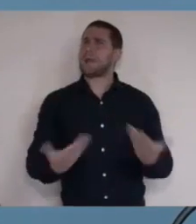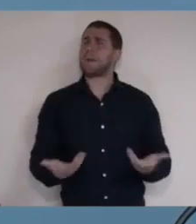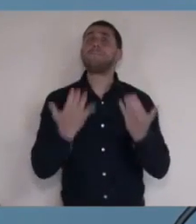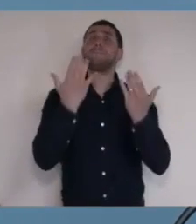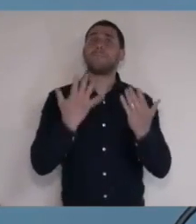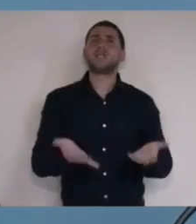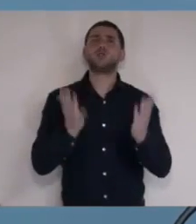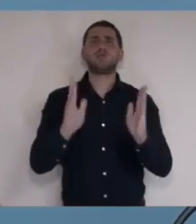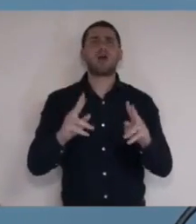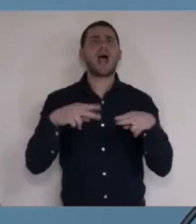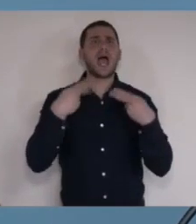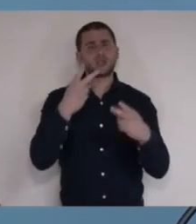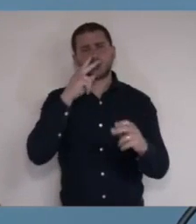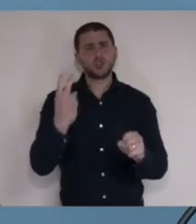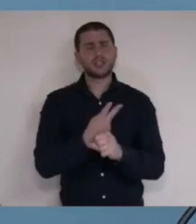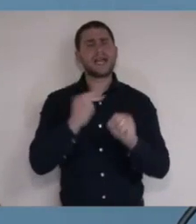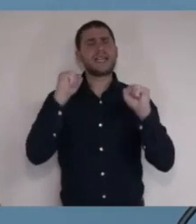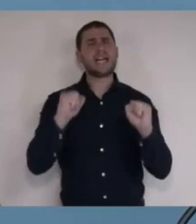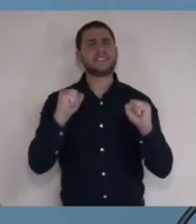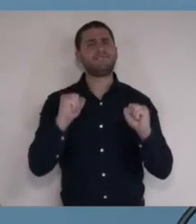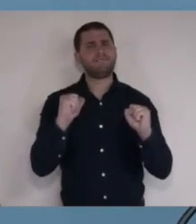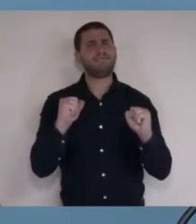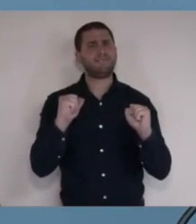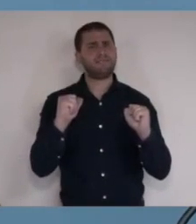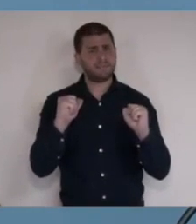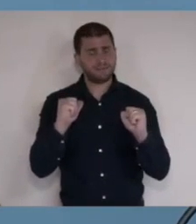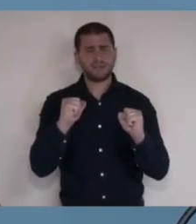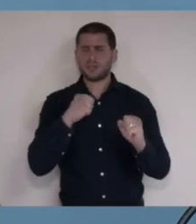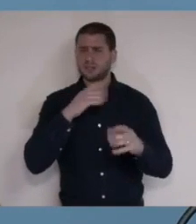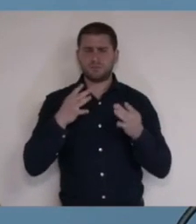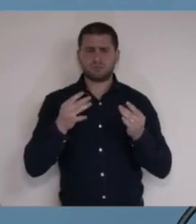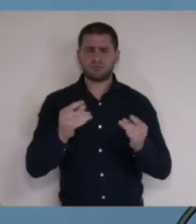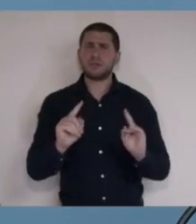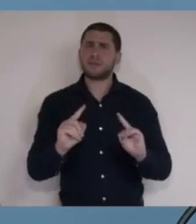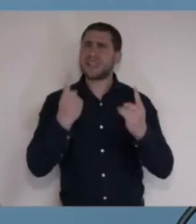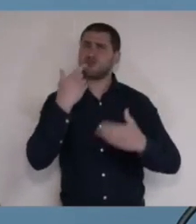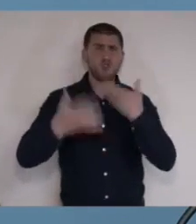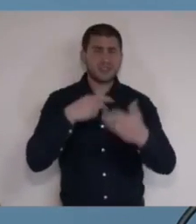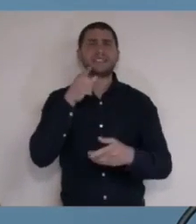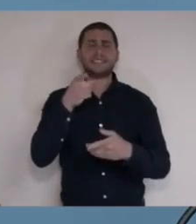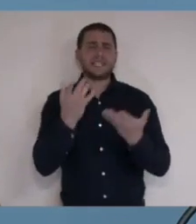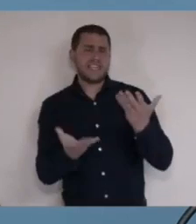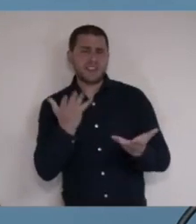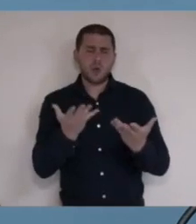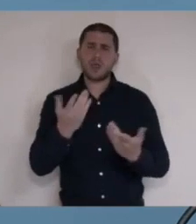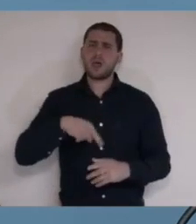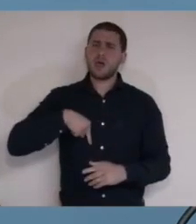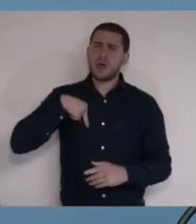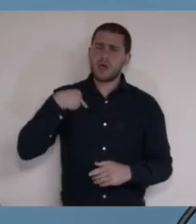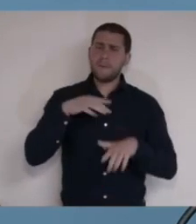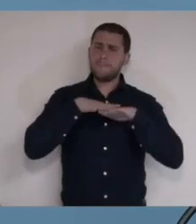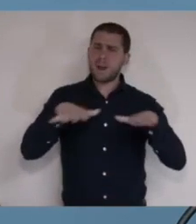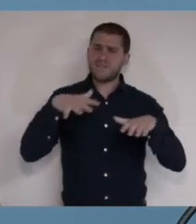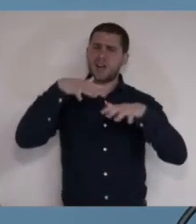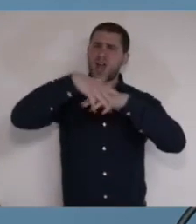מתי נוכל לחזור לשגרה יציבה? הקצב המהיר של ההתרחשויות היא הוודאות לגבי התמשכות המגפה